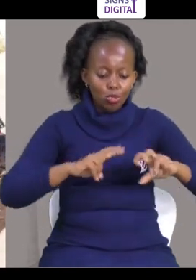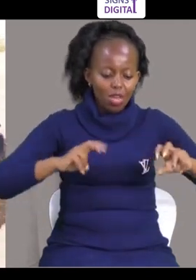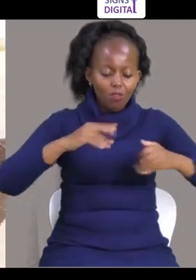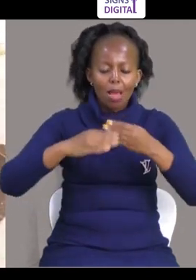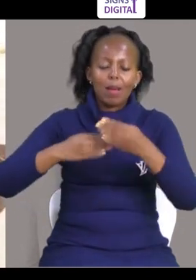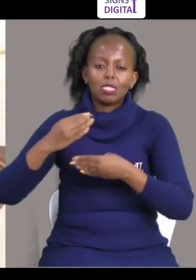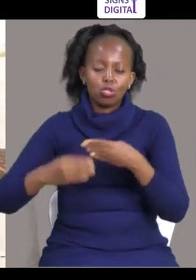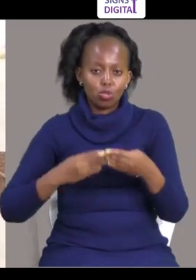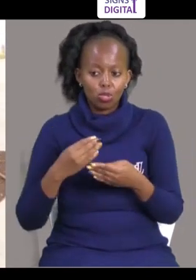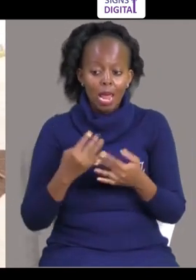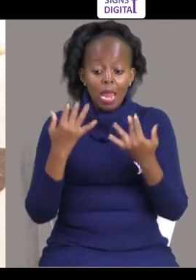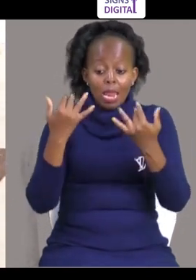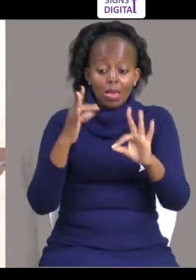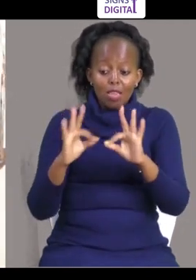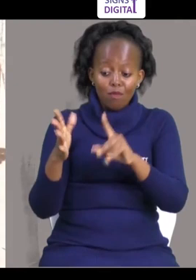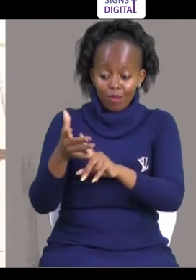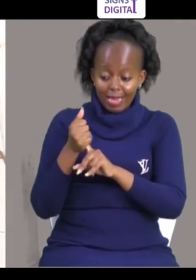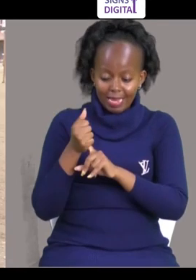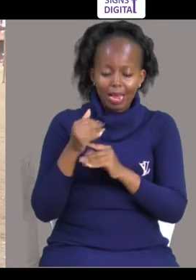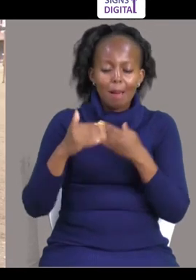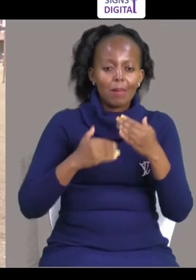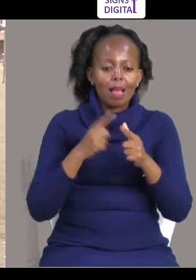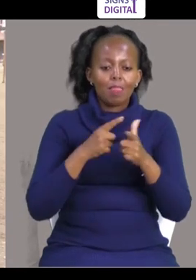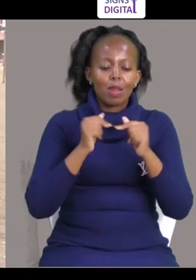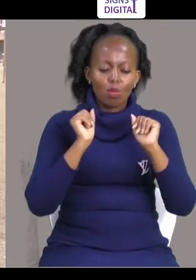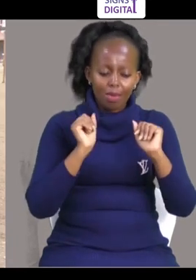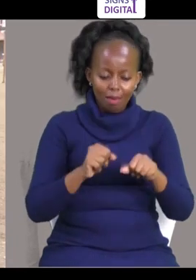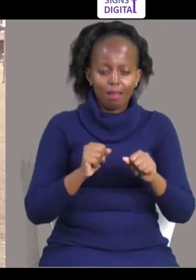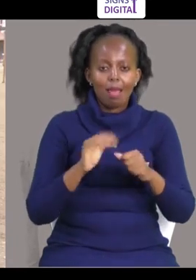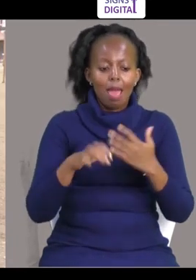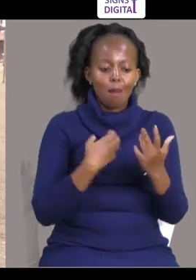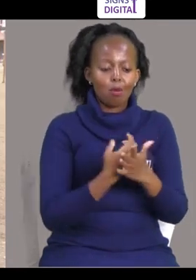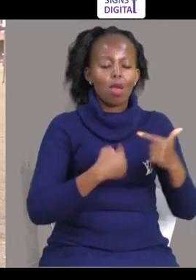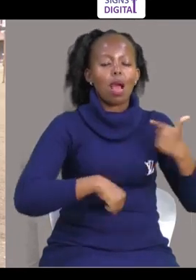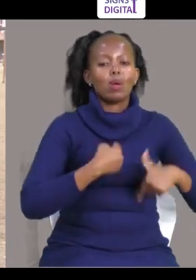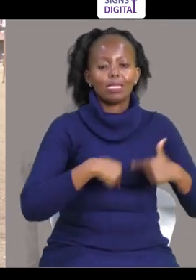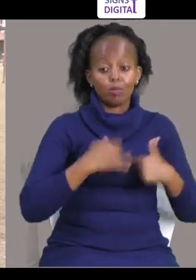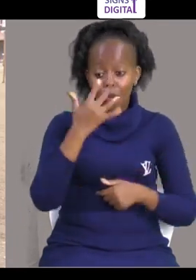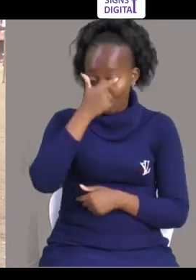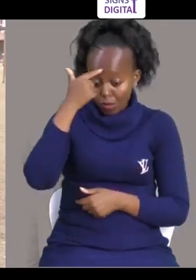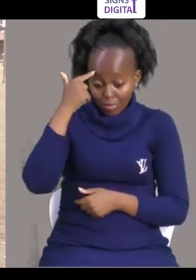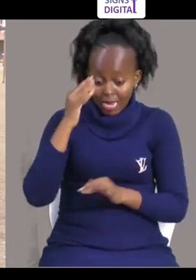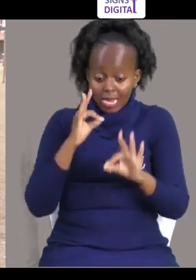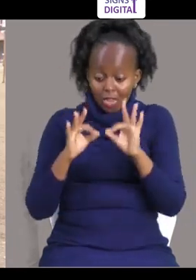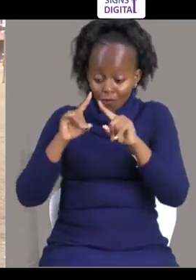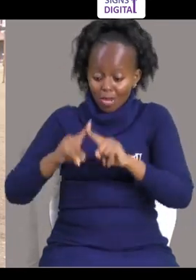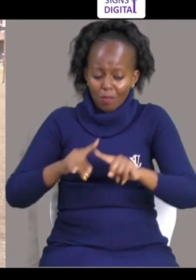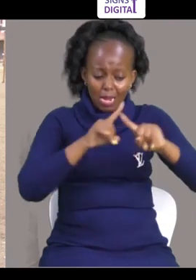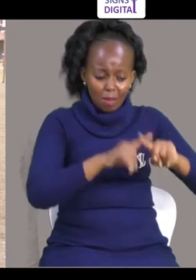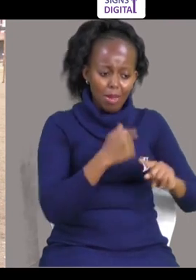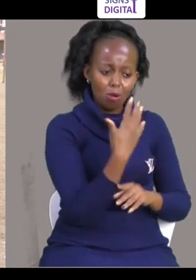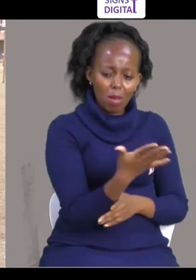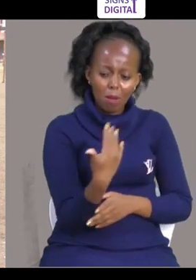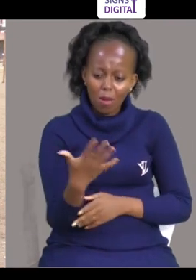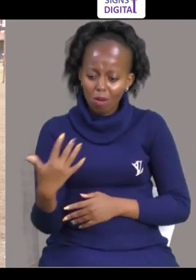Na tunawezo kwa kutavuta matirios Kwa hivyo tukipata matirios, nisi tunataka konjianjili sisi mwenyeo